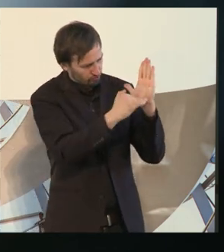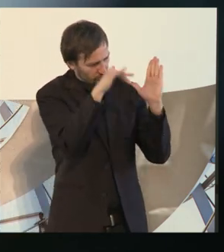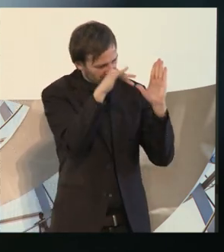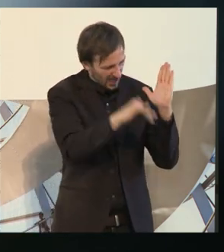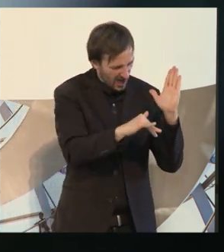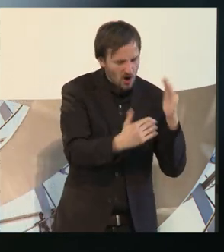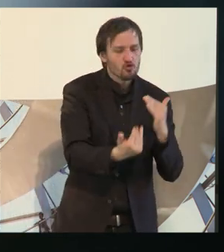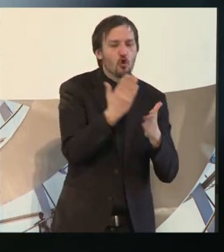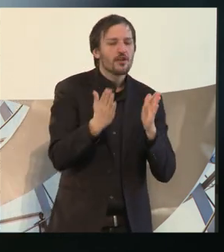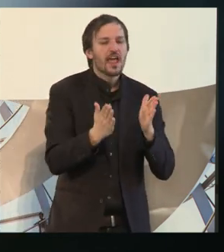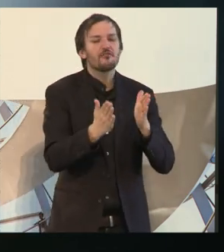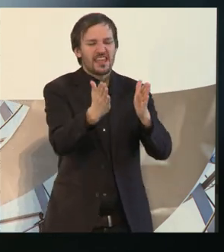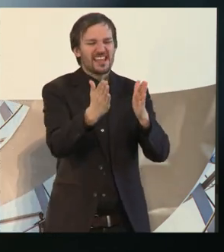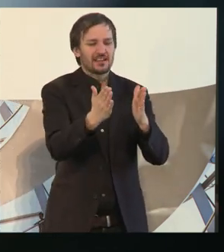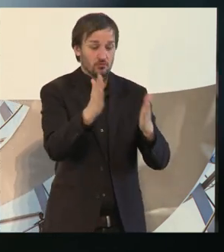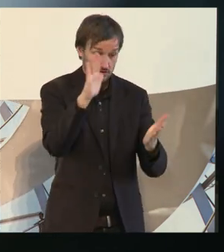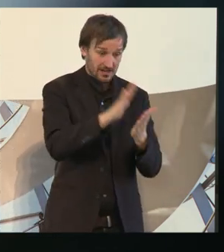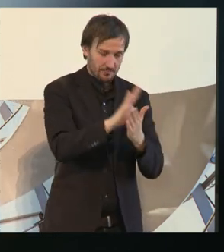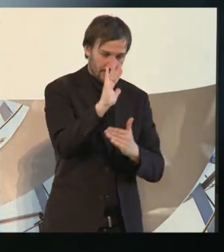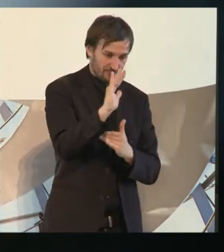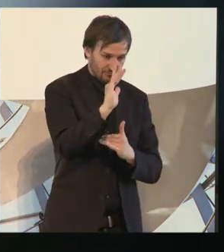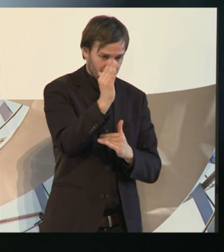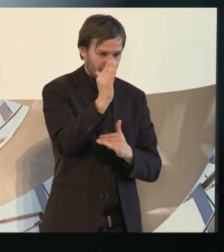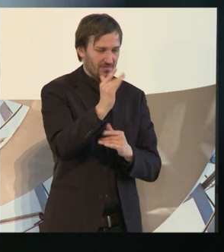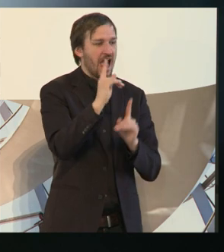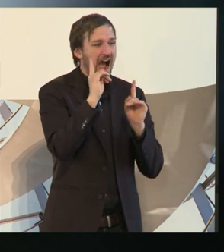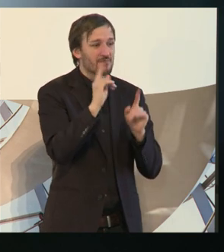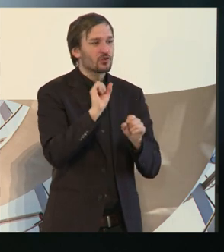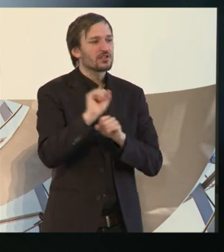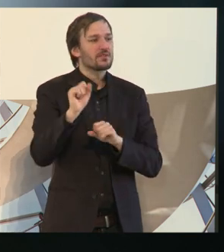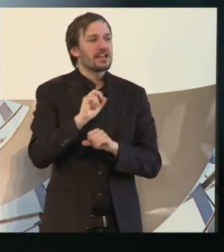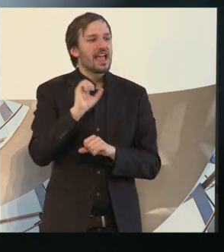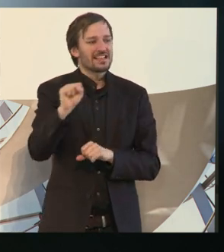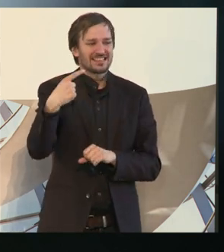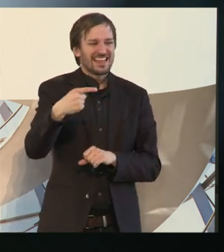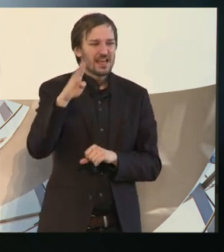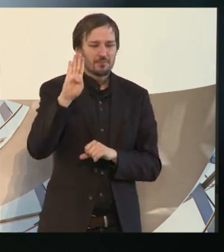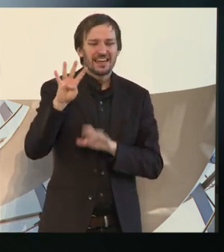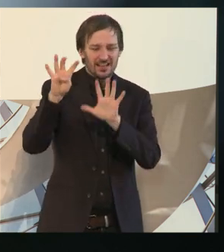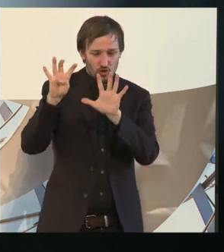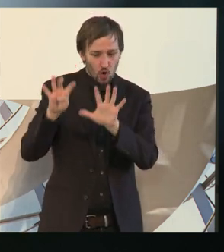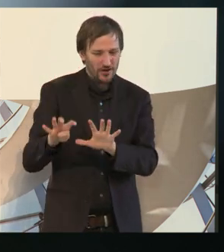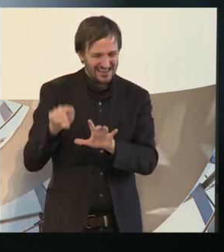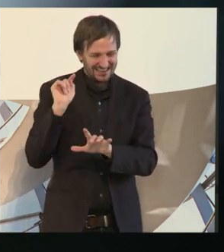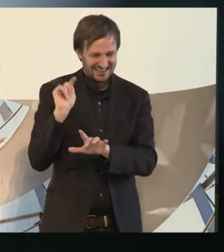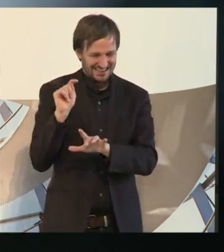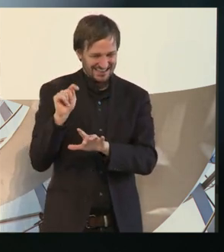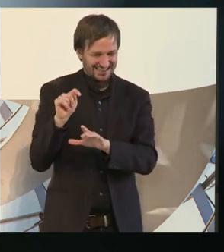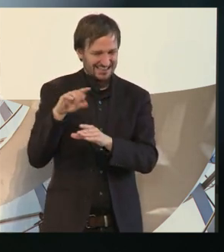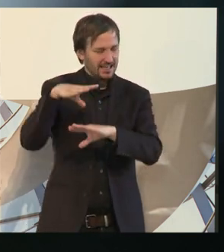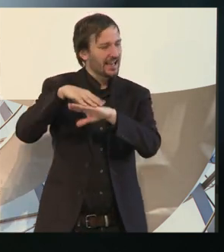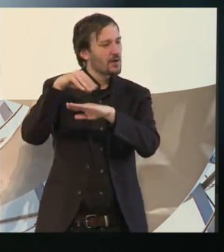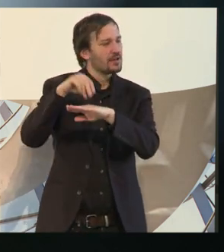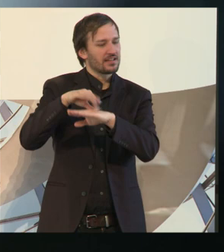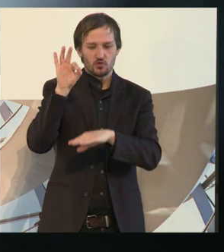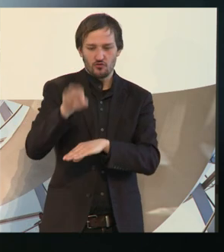die wir gehen müssen, sollten wir auch das Sozialgesetzbuch 9, das ja auch die Rehabilitation für Menschen mit